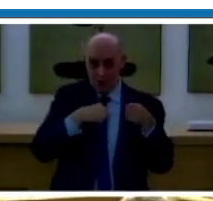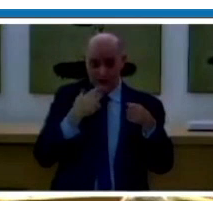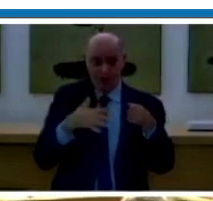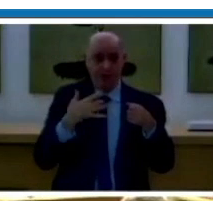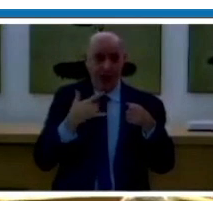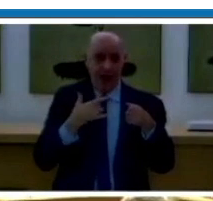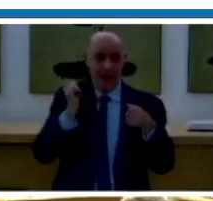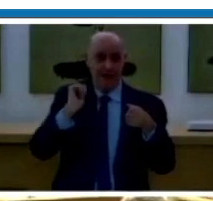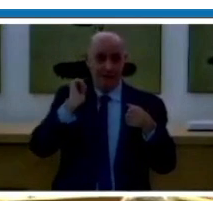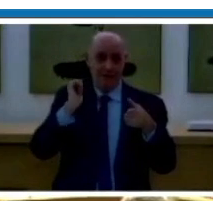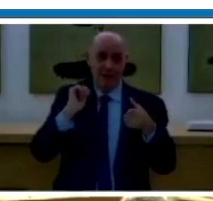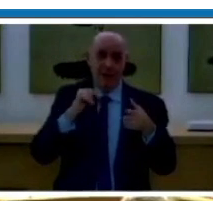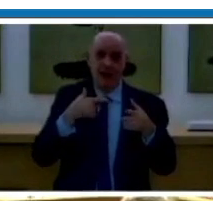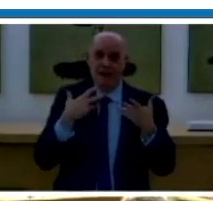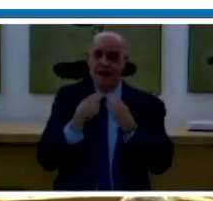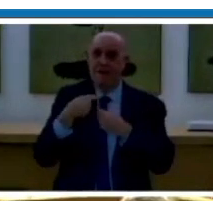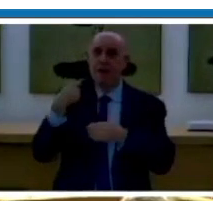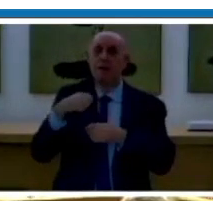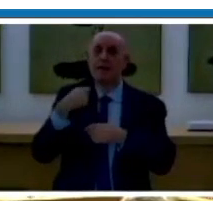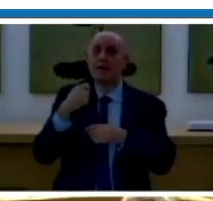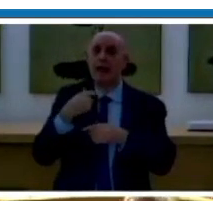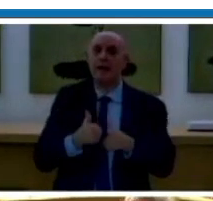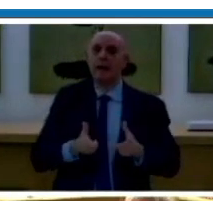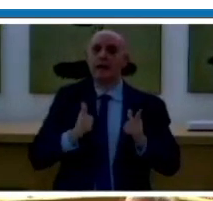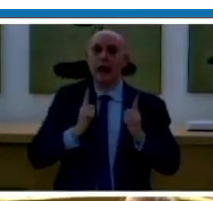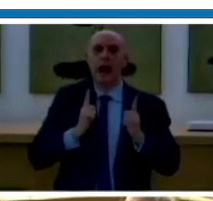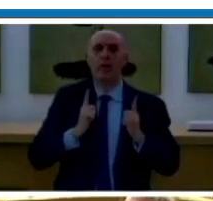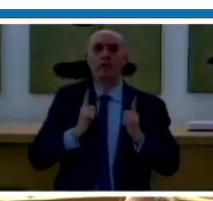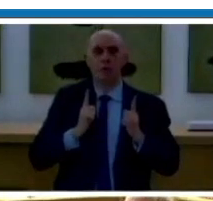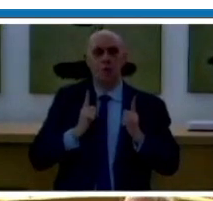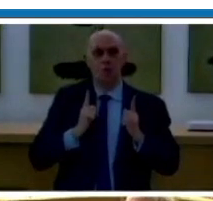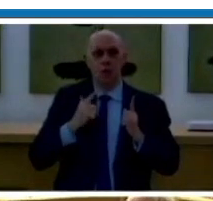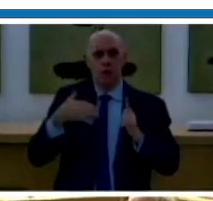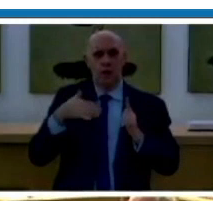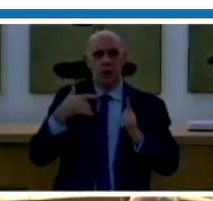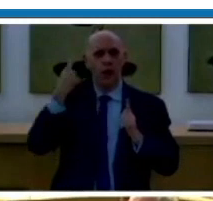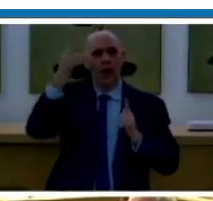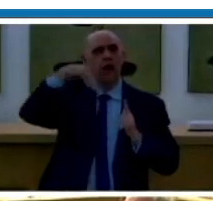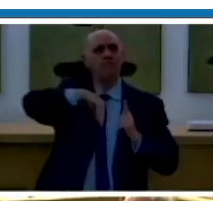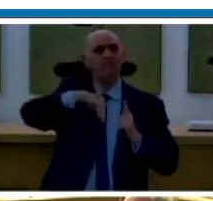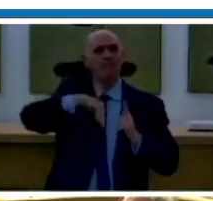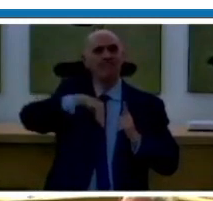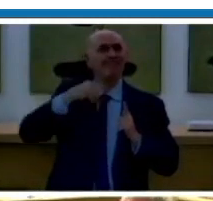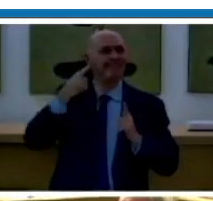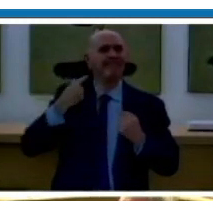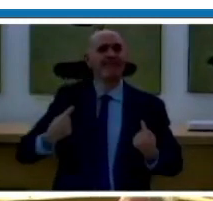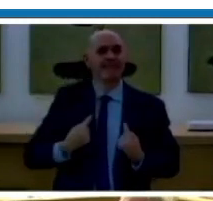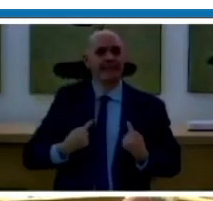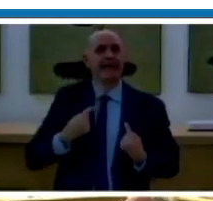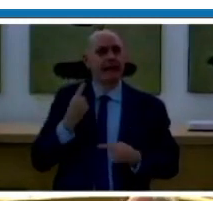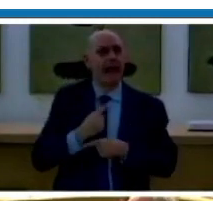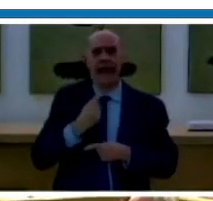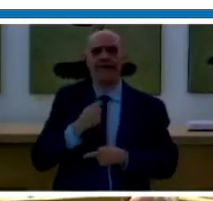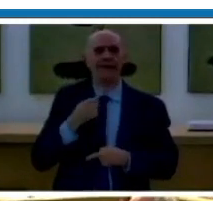e l'abbiamo verificato anche con il Presidente, ci dà un grosso spunto, un grosso motivo di proseguire, perché abbiamo